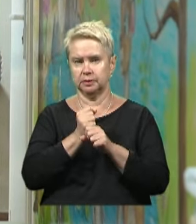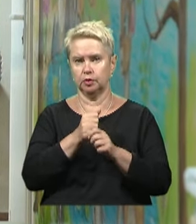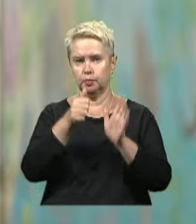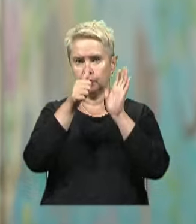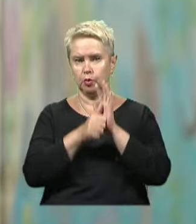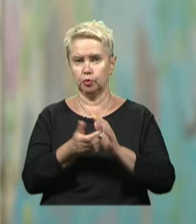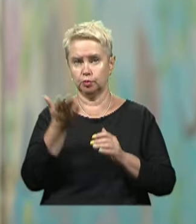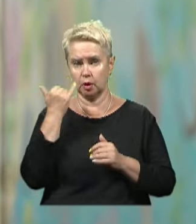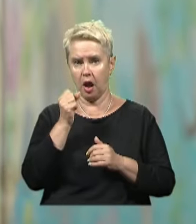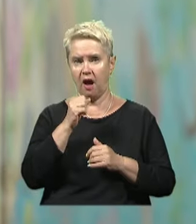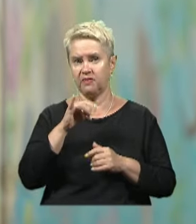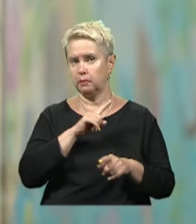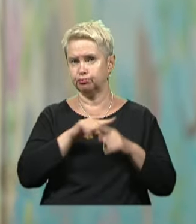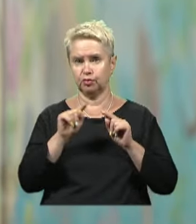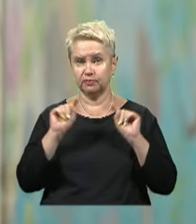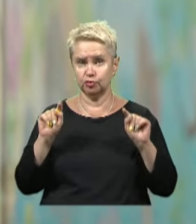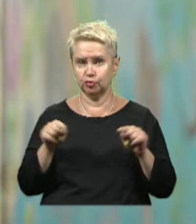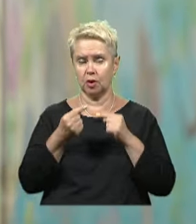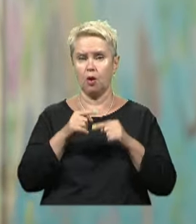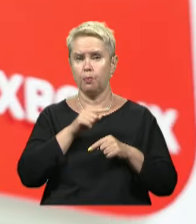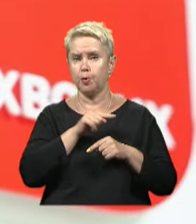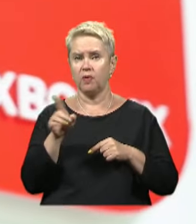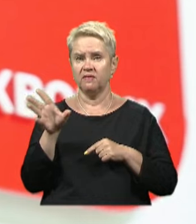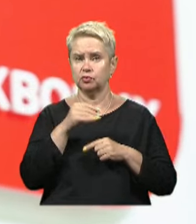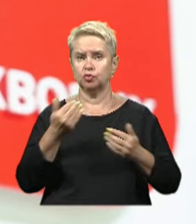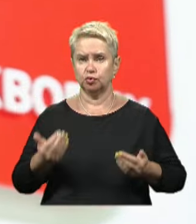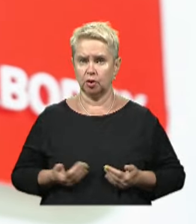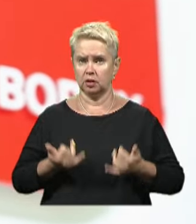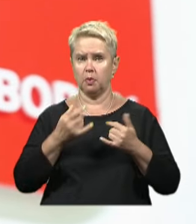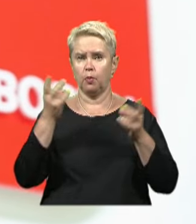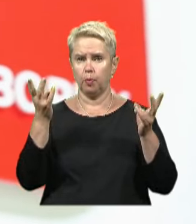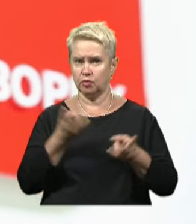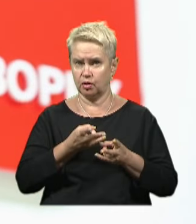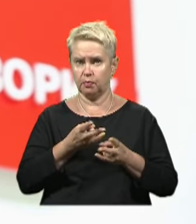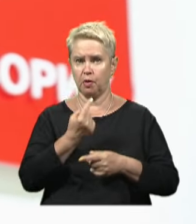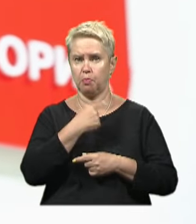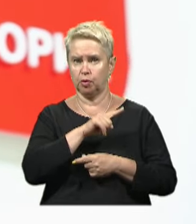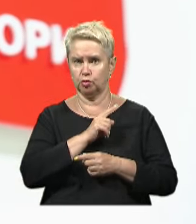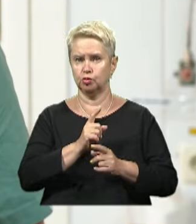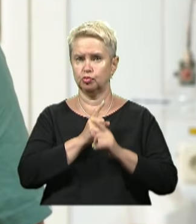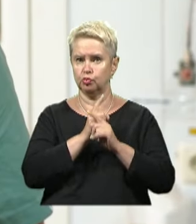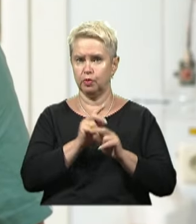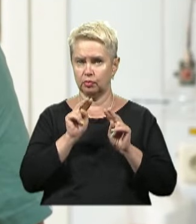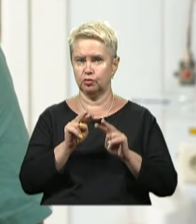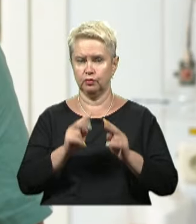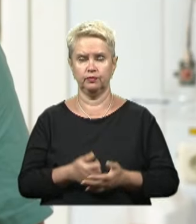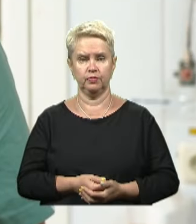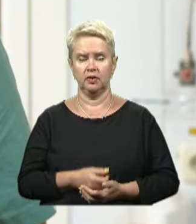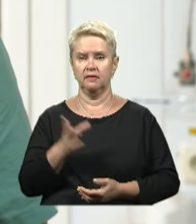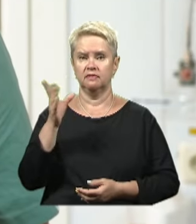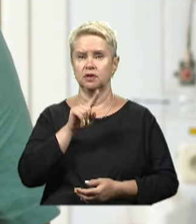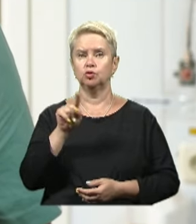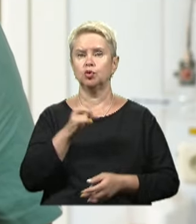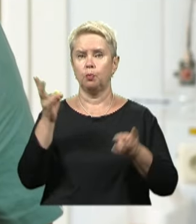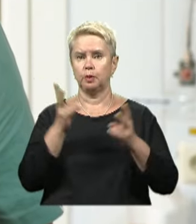півроку тому. Афіна швидко відновлюється, утім протягом всього життя тепер потребуватиме медичного супроводу. Все, що потрібно